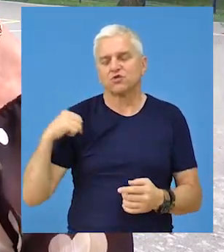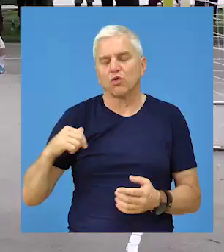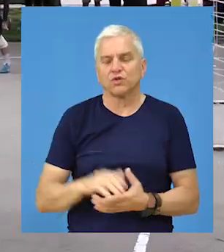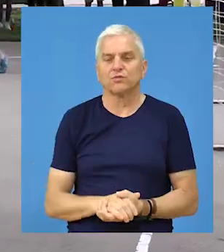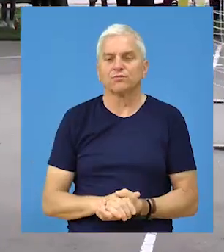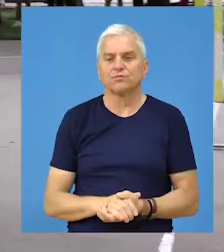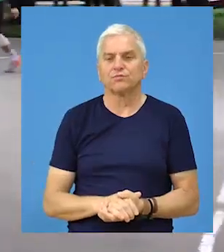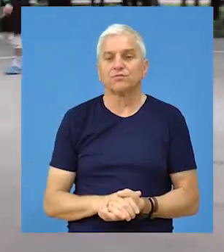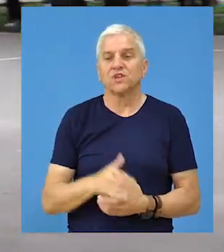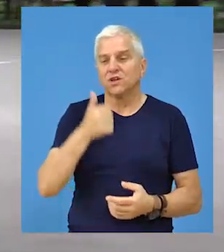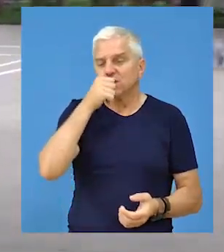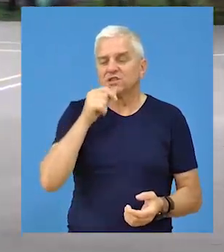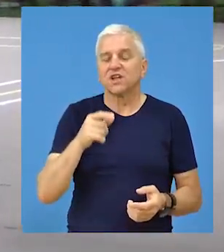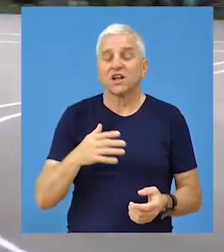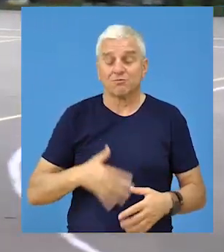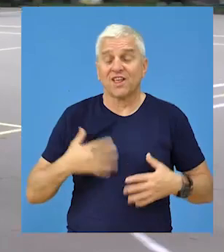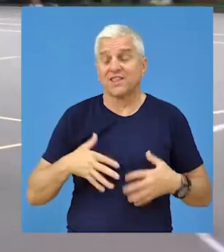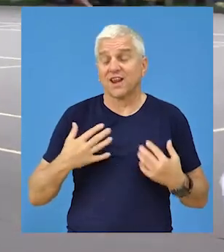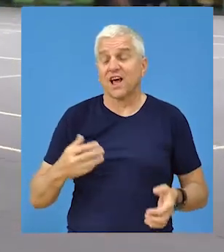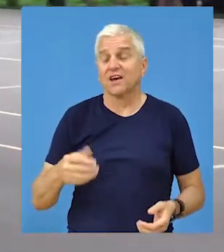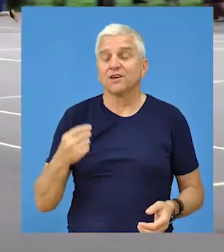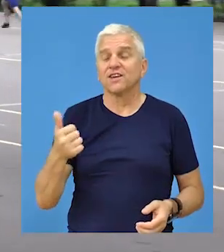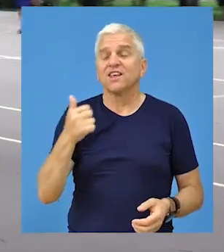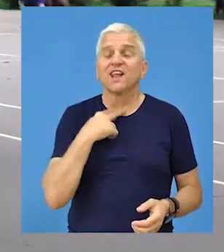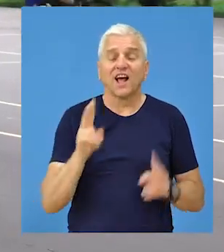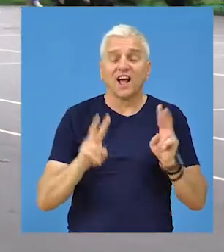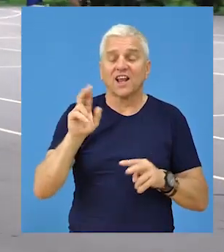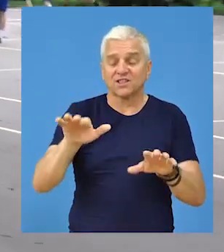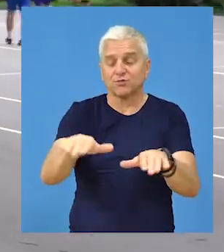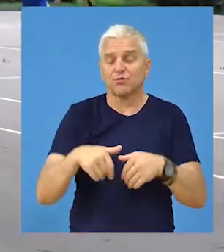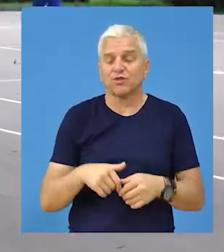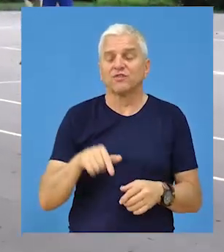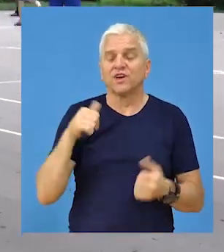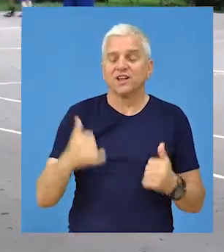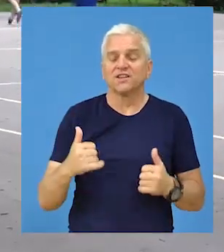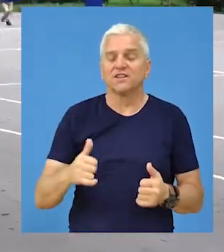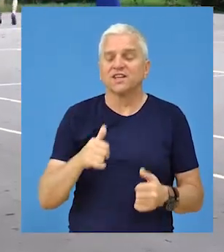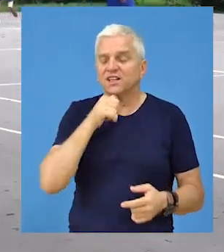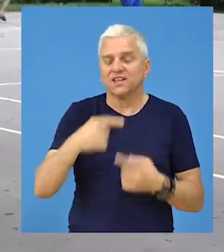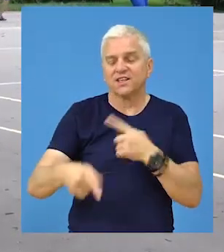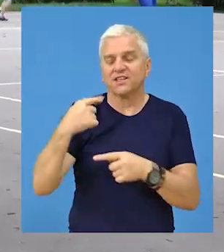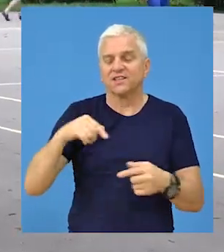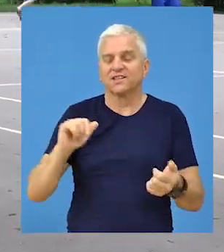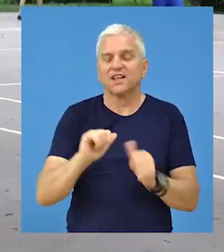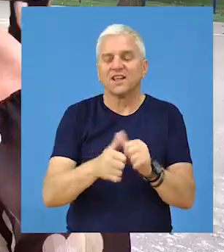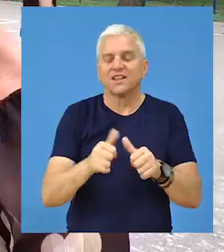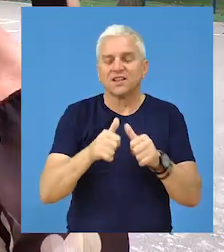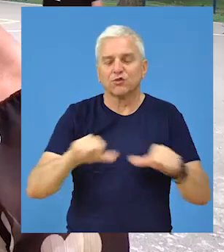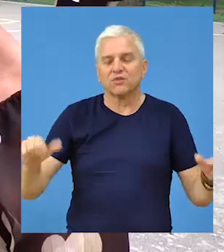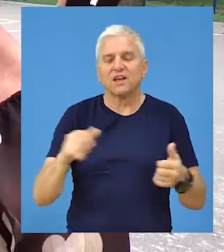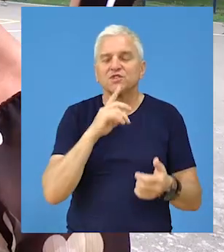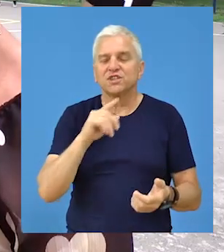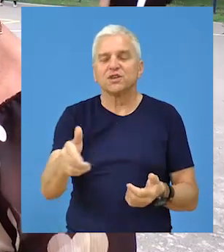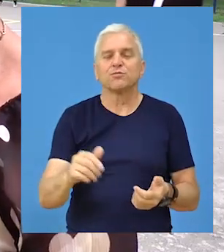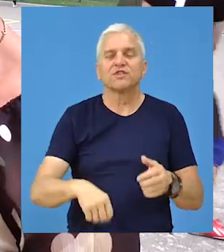godinu. Ono što nam je drago da smo jednoglasno prihvatili da se ovaj tradicionalni turnir u malom